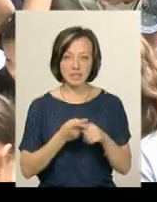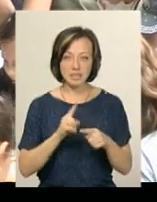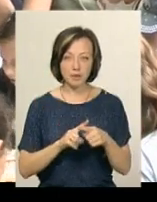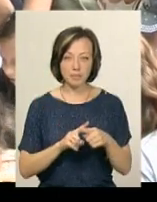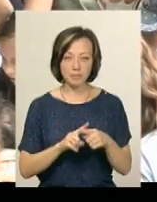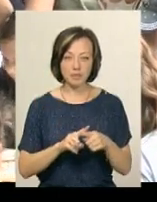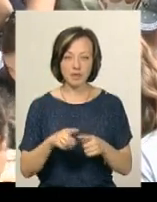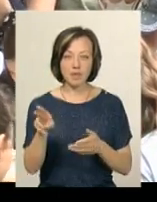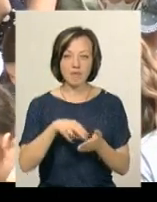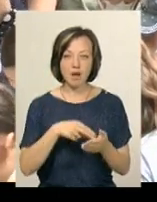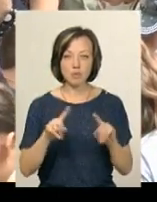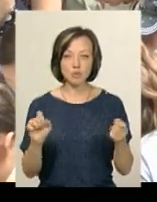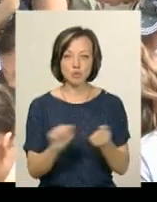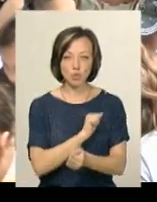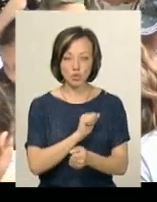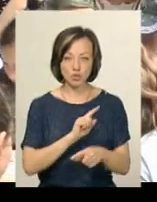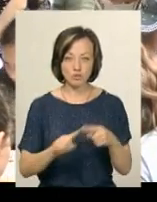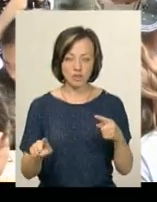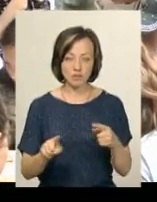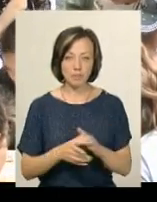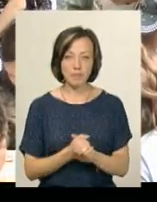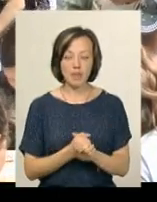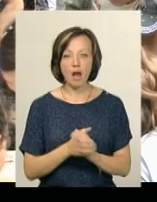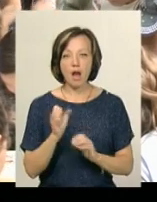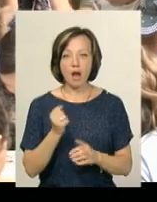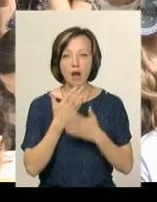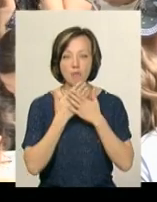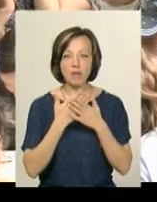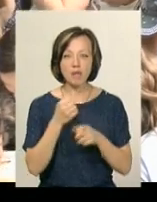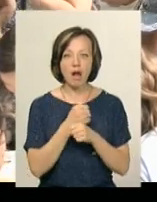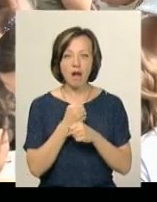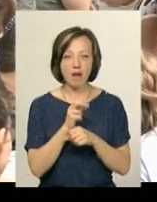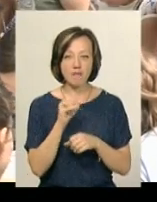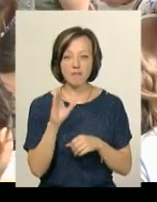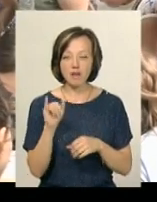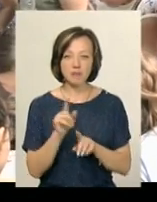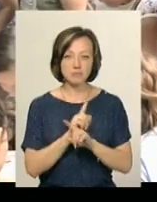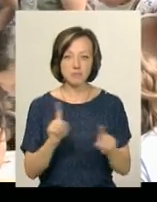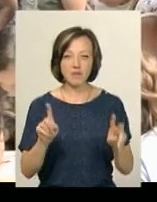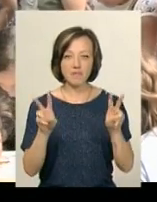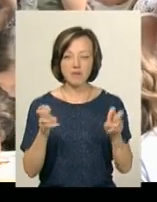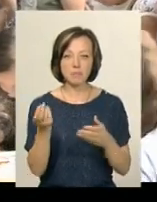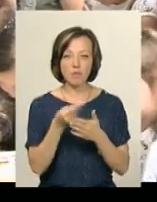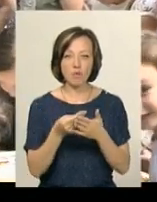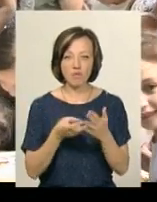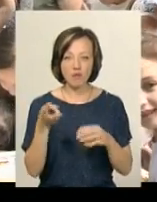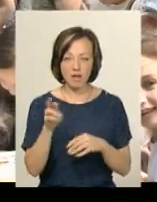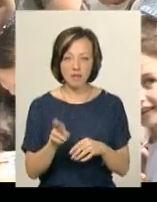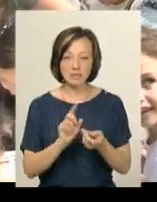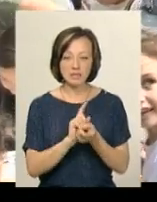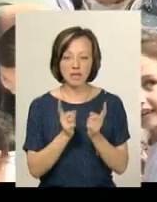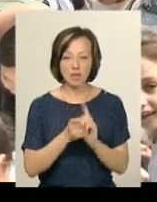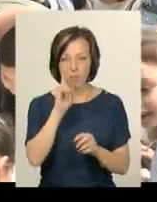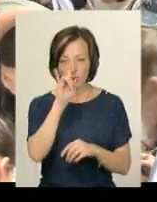фарба дуже швидко сохне на гіпсові. А ароматна кава, бо це незвичайний вид малювання, він тільки стає